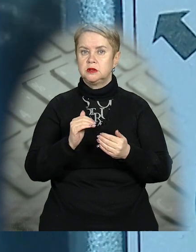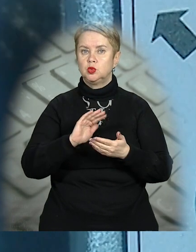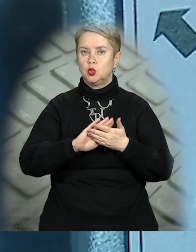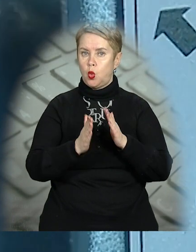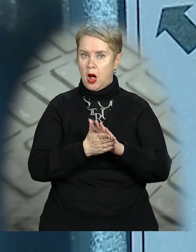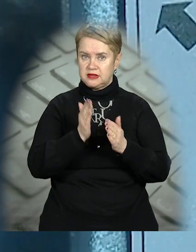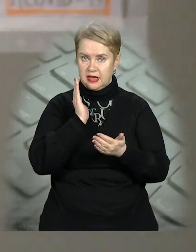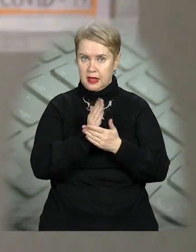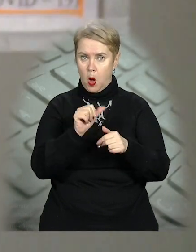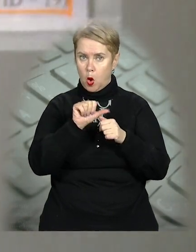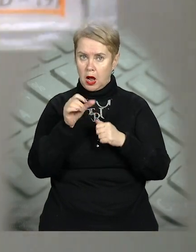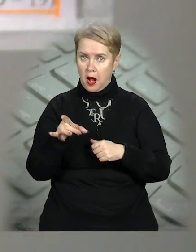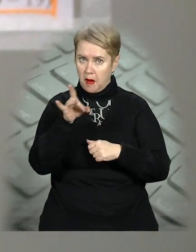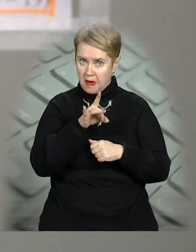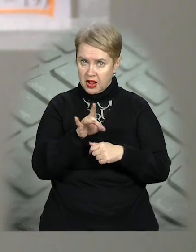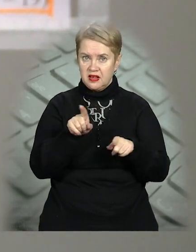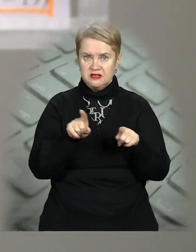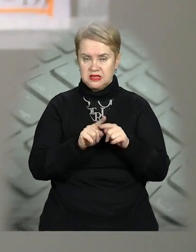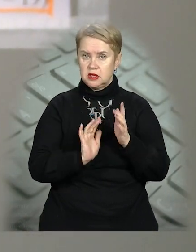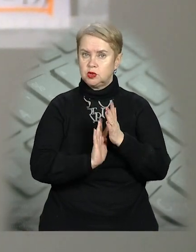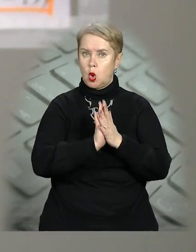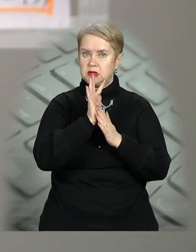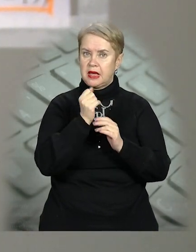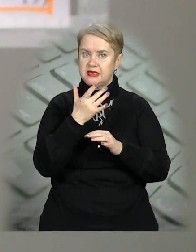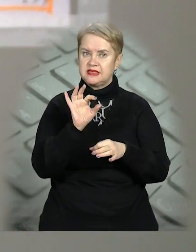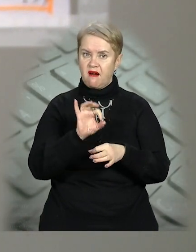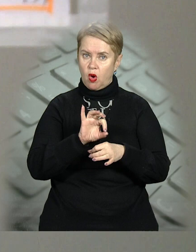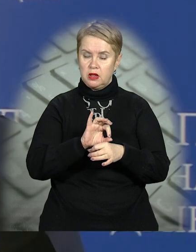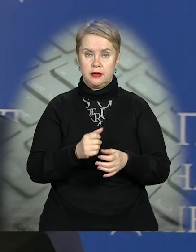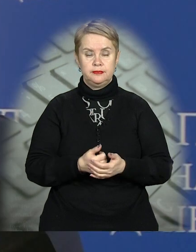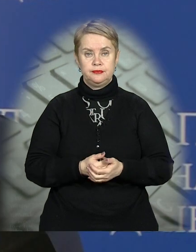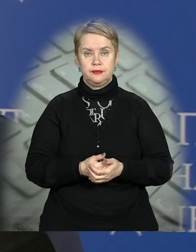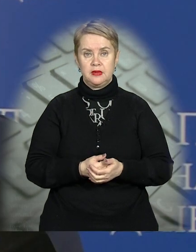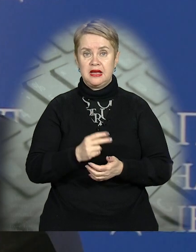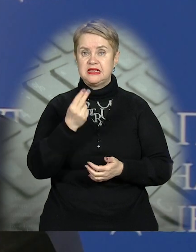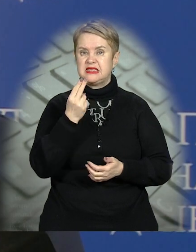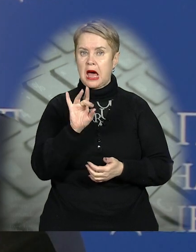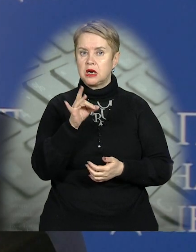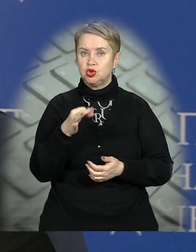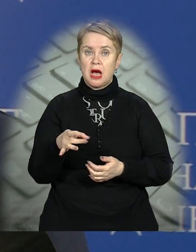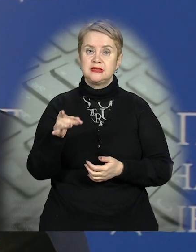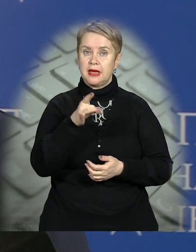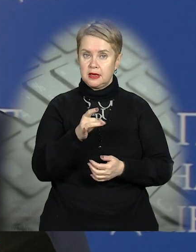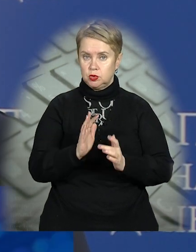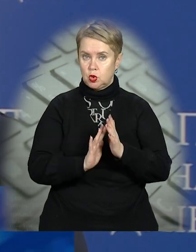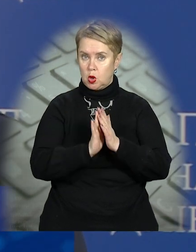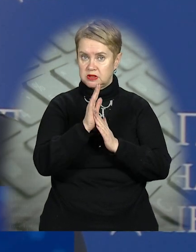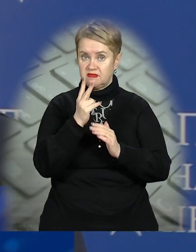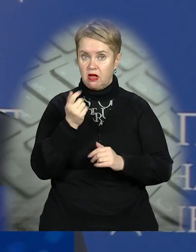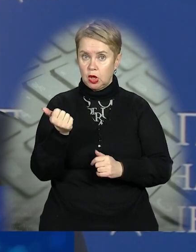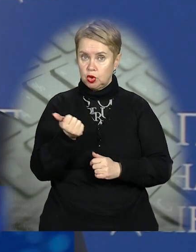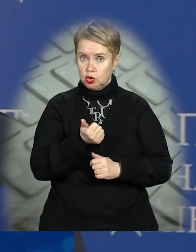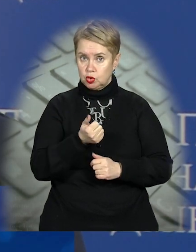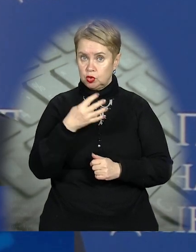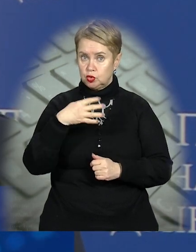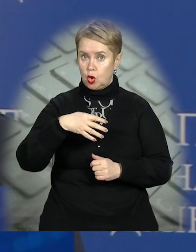Втім, є окремі райони, де все ще стрімко зростає кількість захворілих. Церчанський район, зростання за два тижні